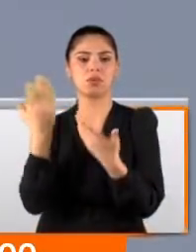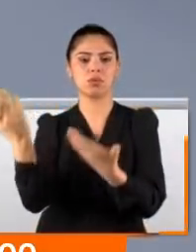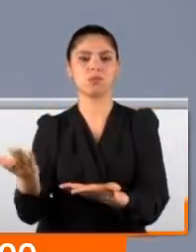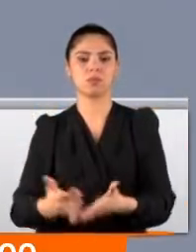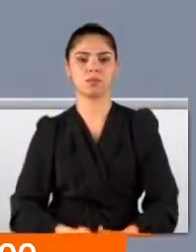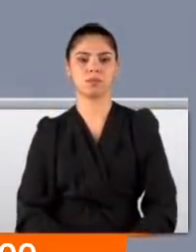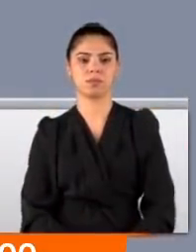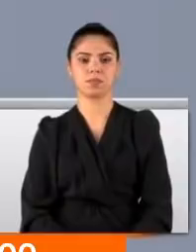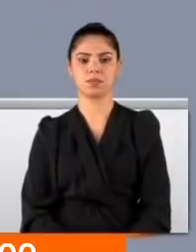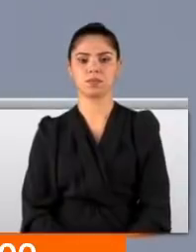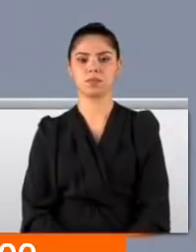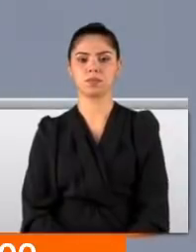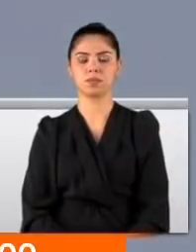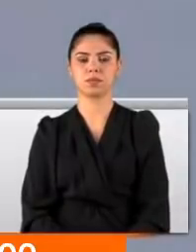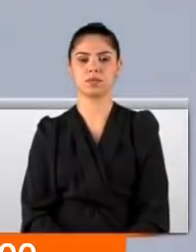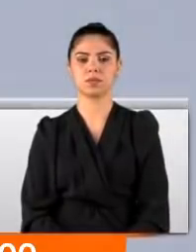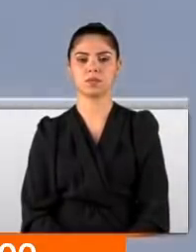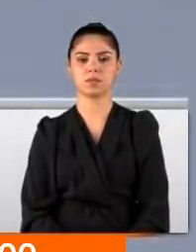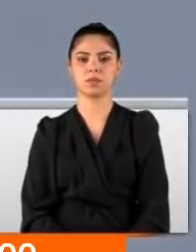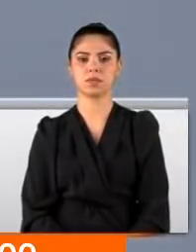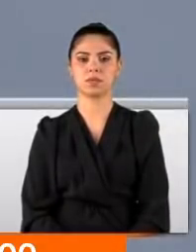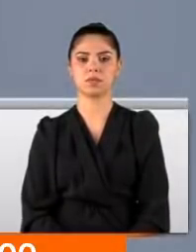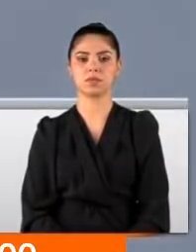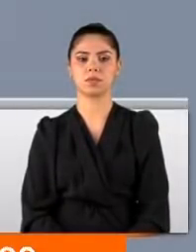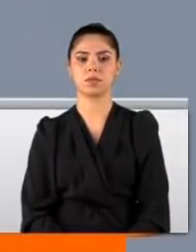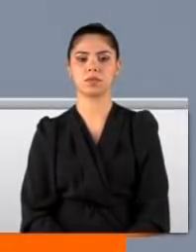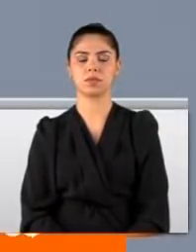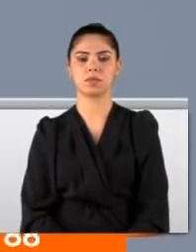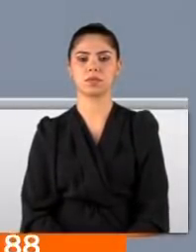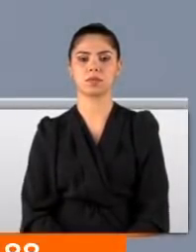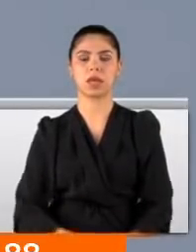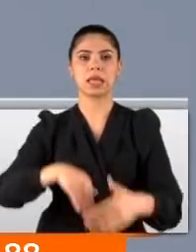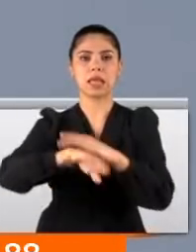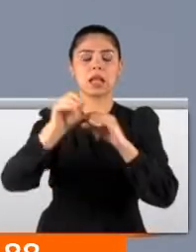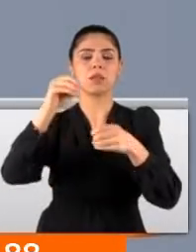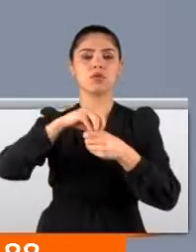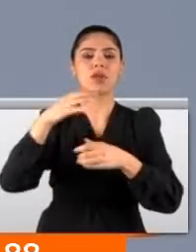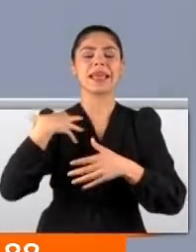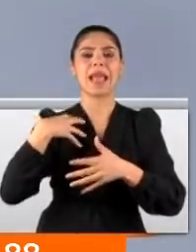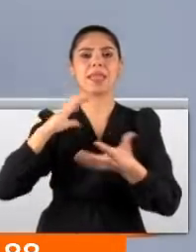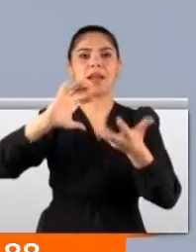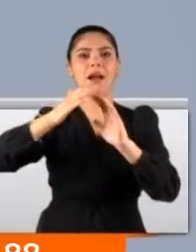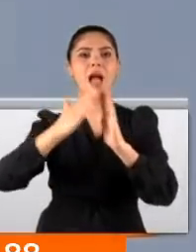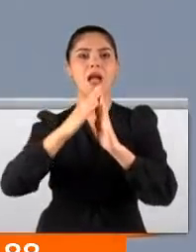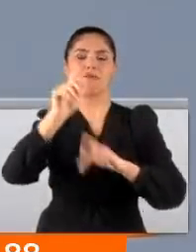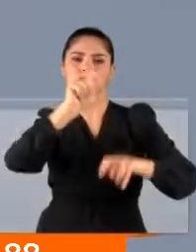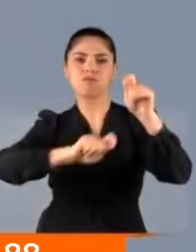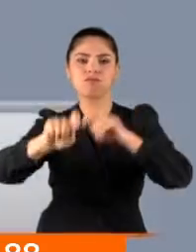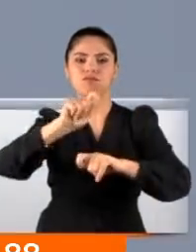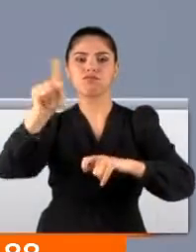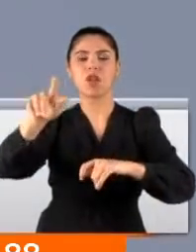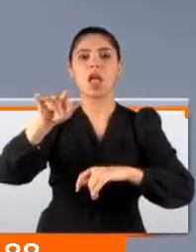hazır. Geceyi bunun içinden geçirebiliriz diye hazırlık yaptık. Sığınmak için kendilerine kardan ev yapan dağcılar